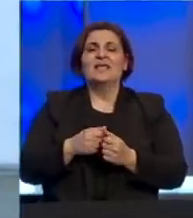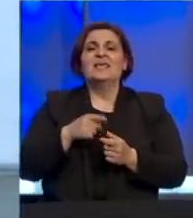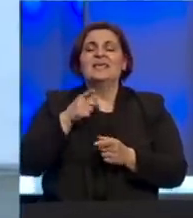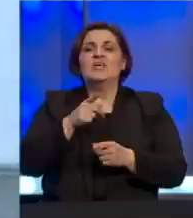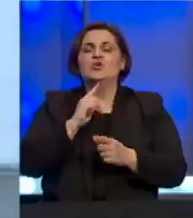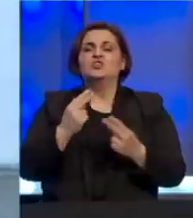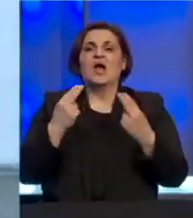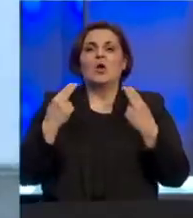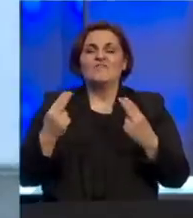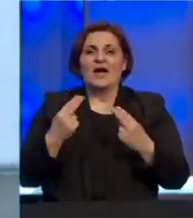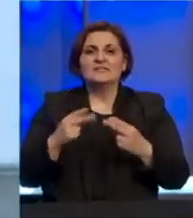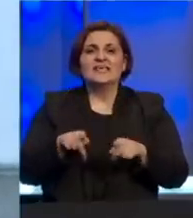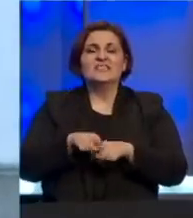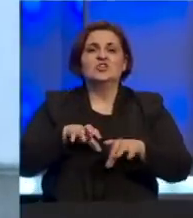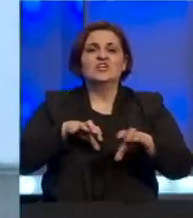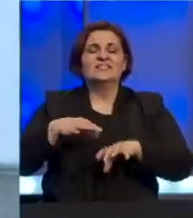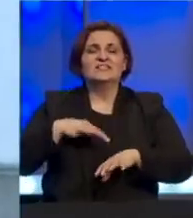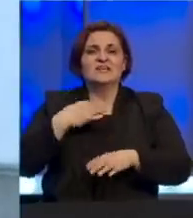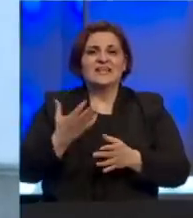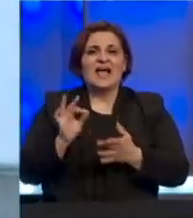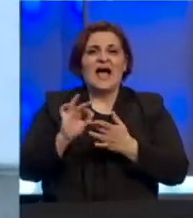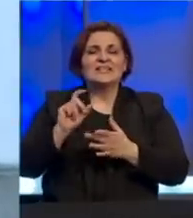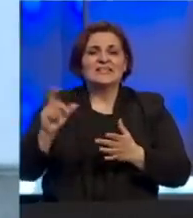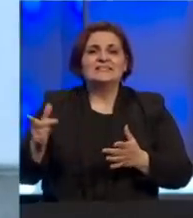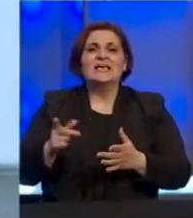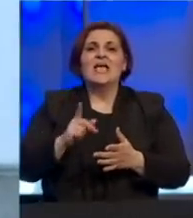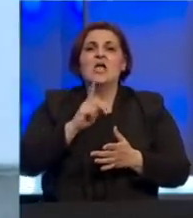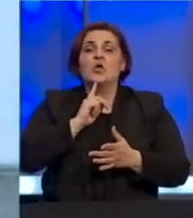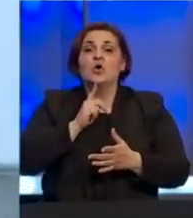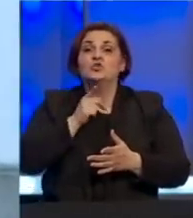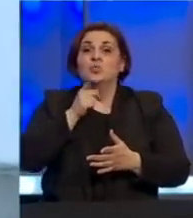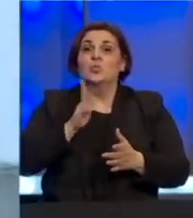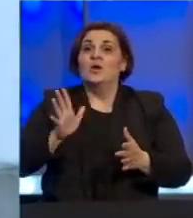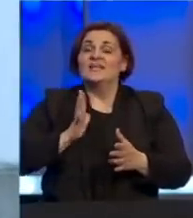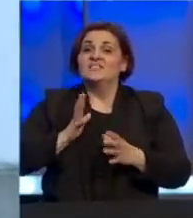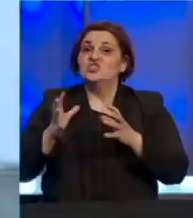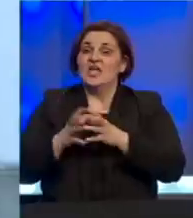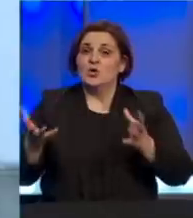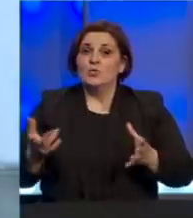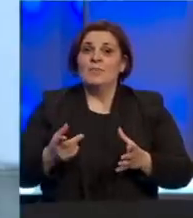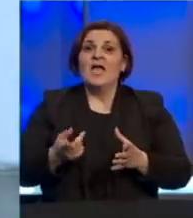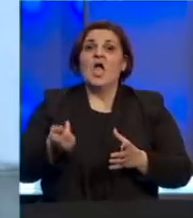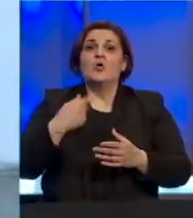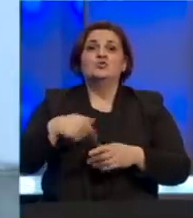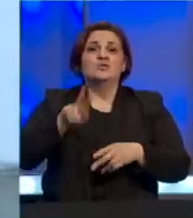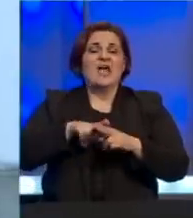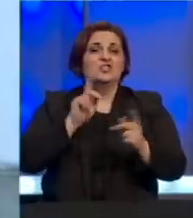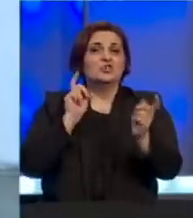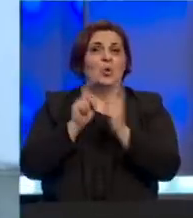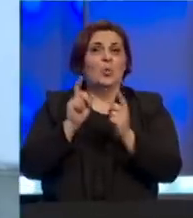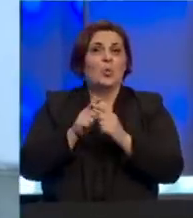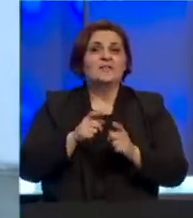također ono što je jako bitno, testirat će se zdravstveni radnici po zdravstvenim ustanovama, koji spadaju, da tako kažemo, u rizičnoj kategoriji, koji dolazi najčešće u kontakt sa